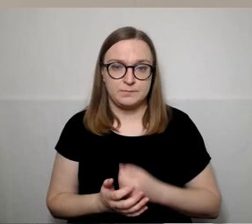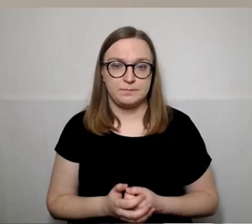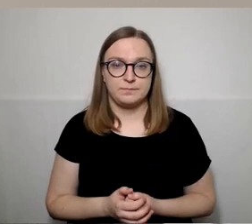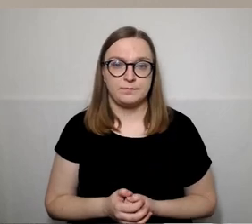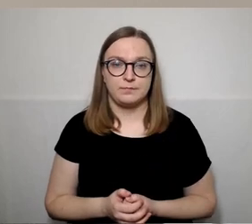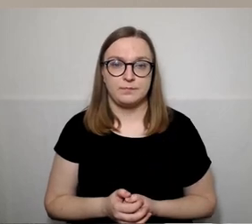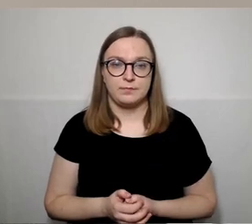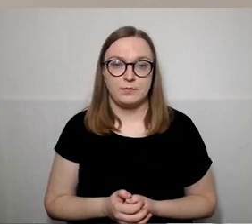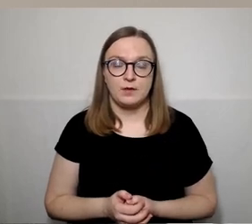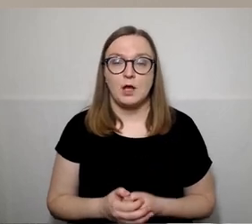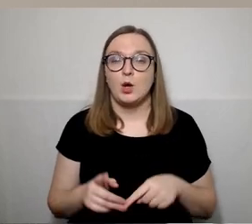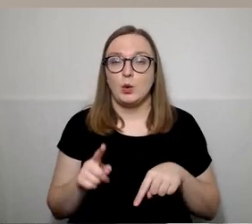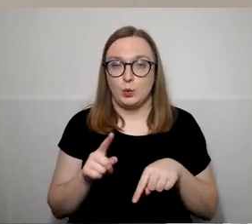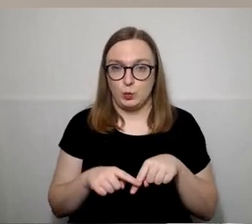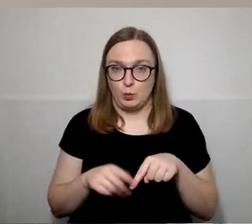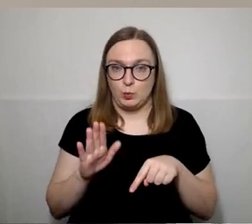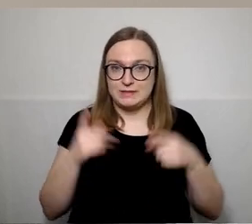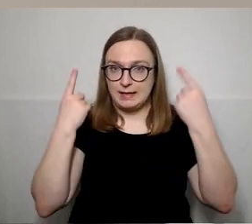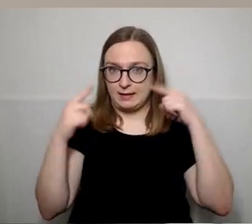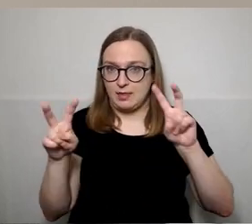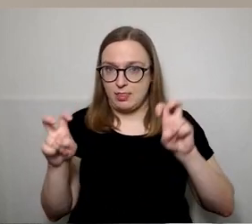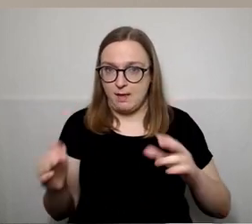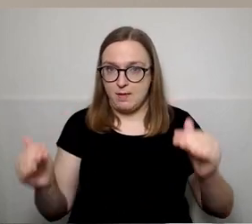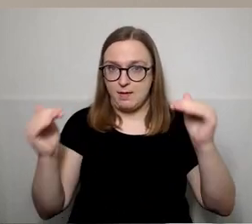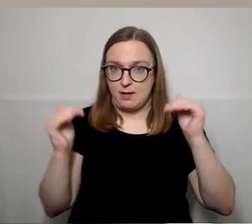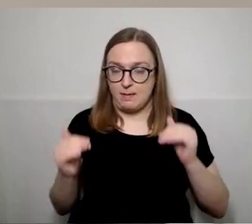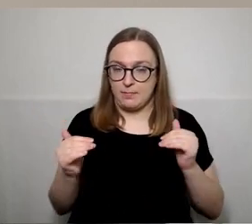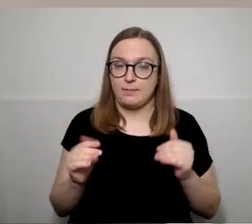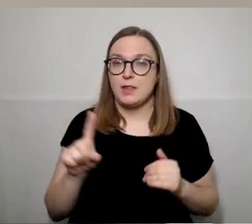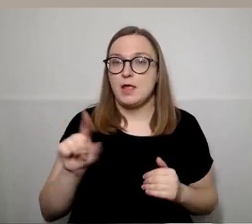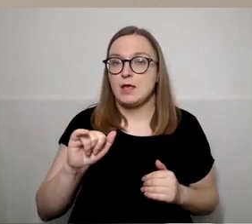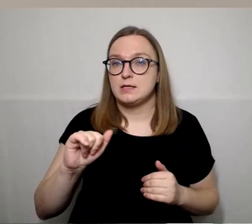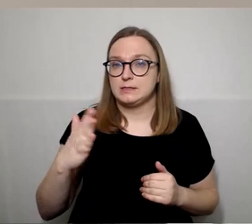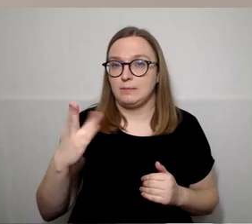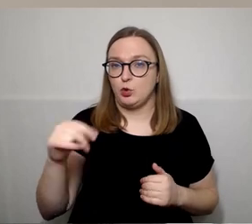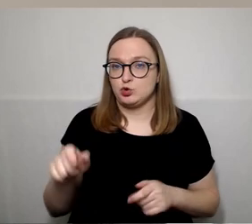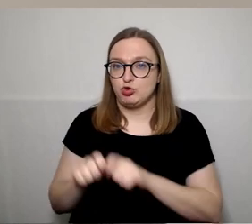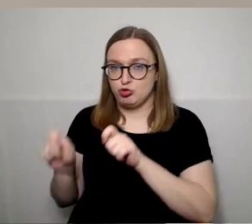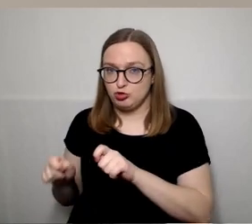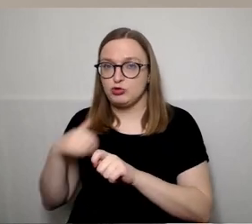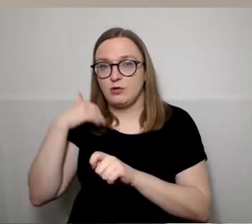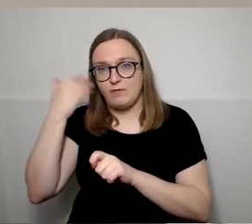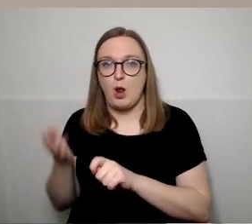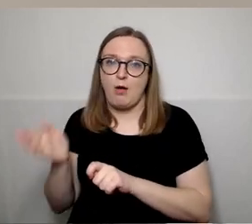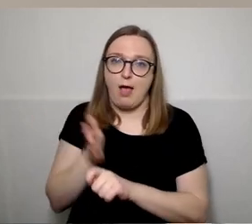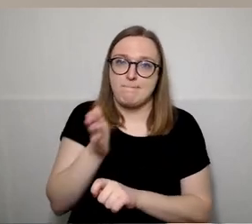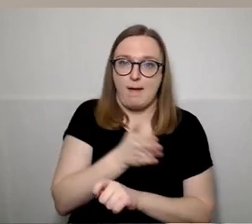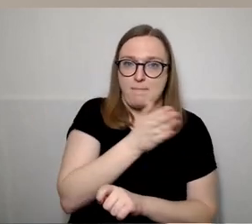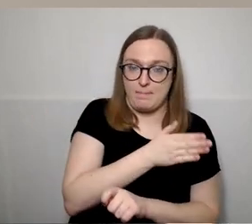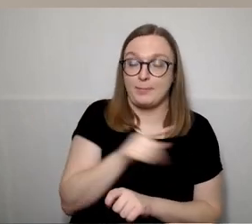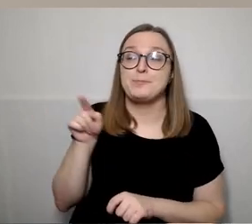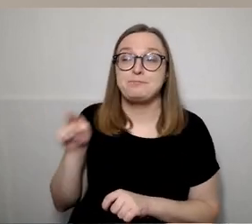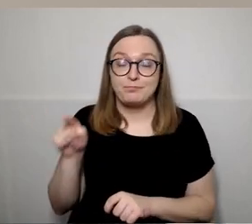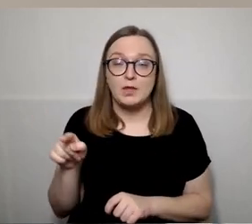Taip pat keliausime prie kito klausimo. Dabar ponio Zimko pradėsim nuo jūsų. įvardinkite